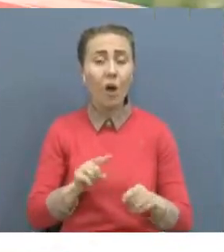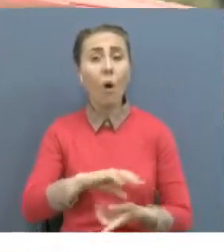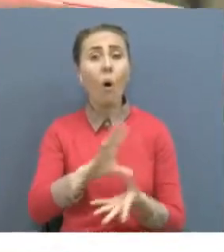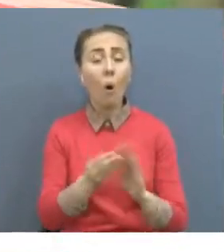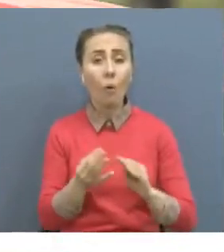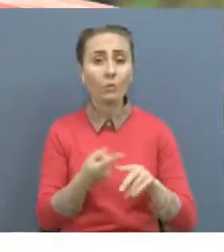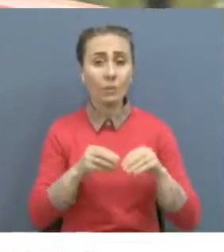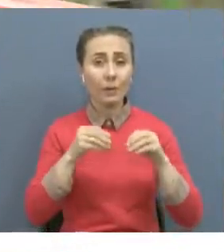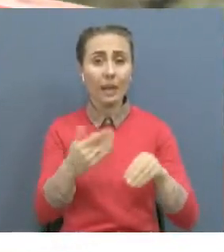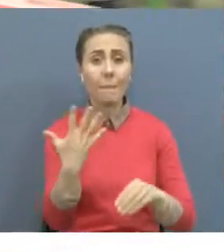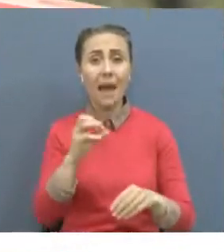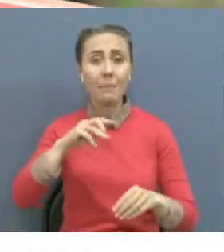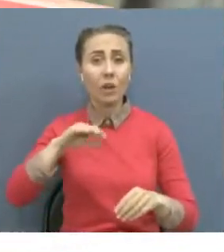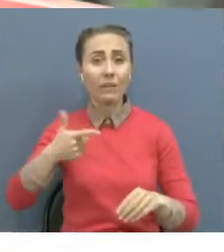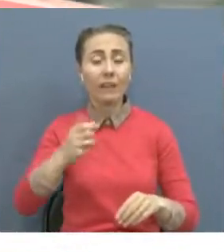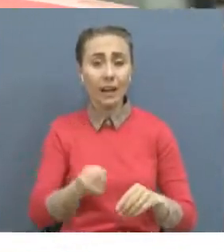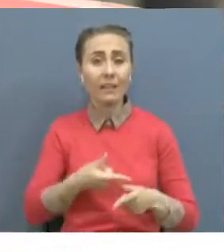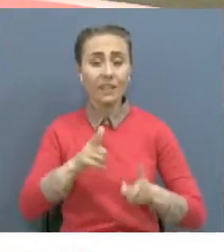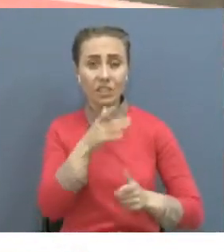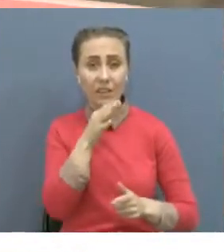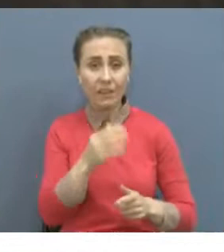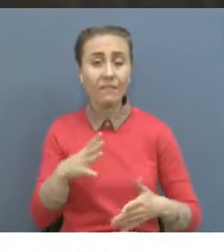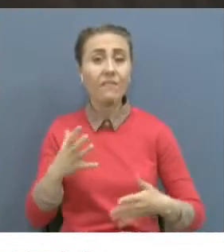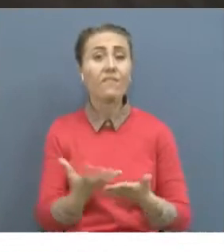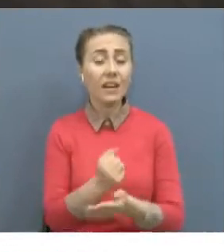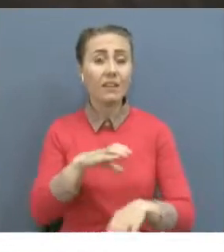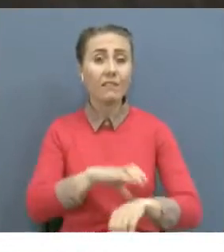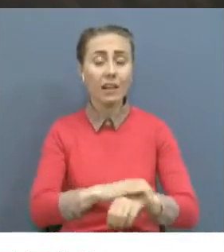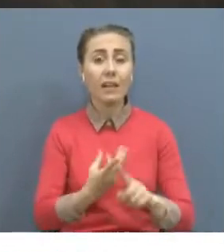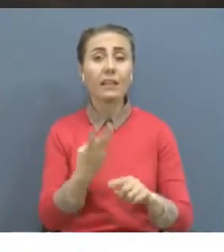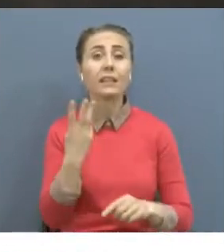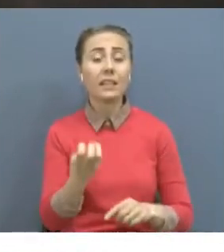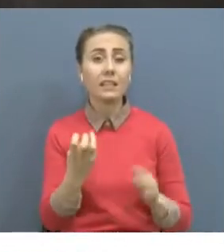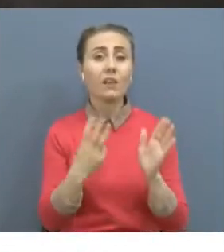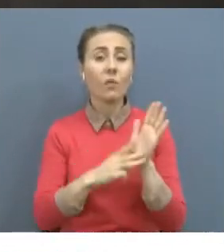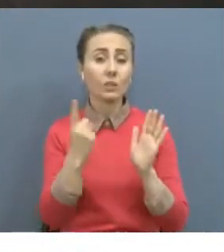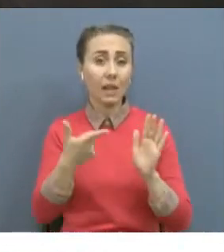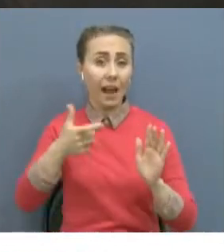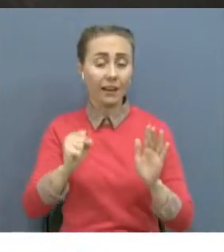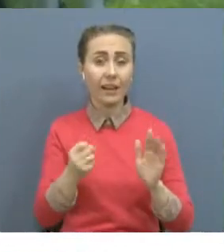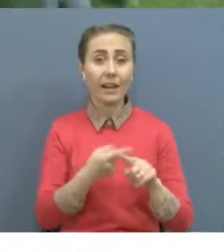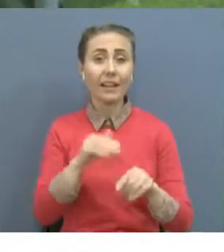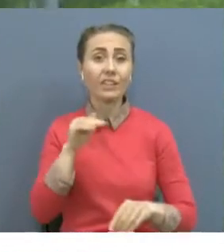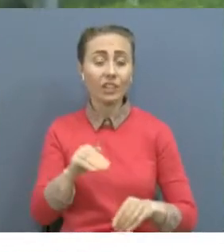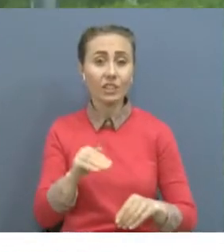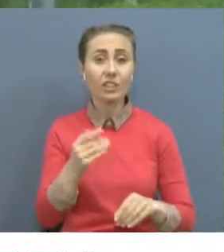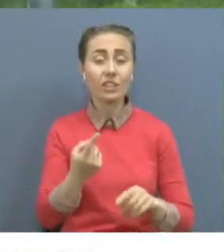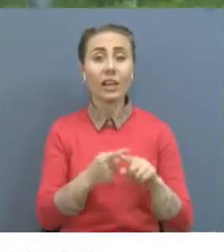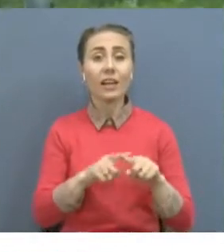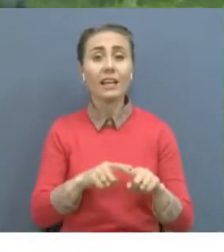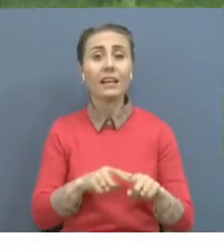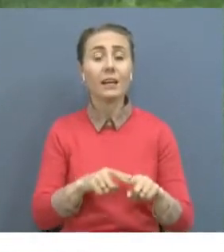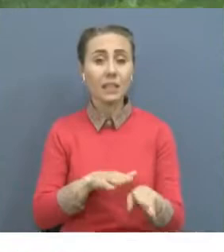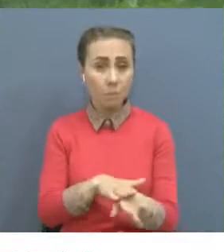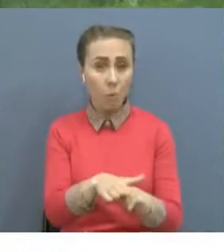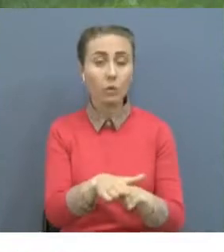бұйыл бұлауқаптың 147,000 гектары егерілді. Бұл жердің басым бөлігі 1,097,000 гектар ауымақ мал жайылымы. Бұйыл облыс